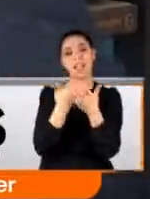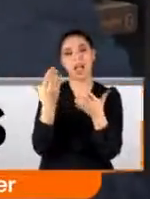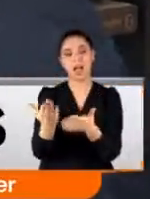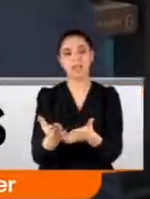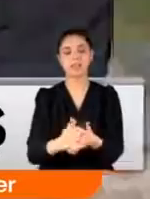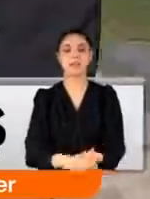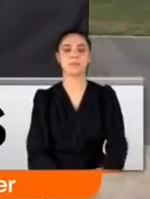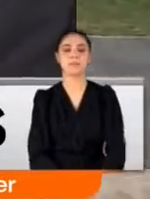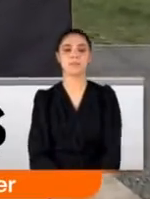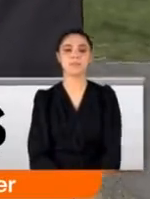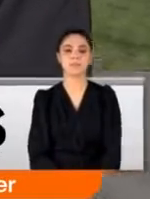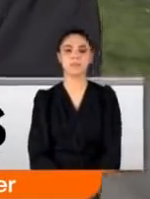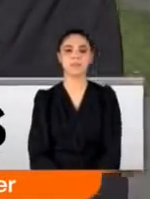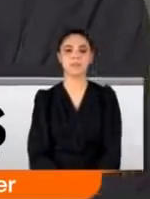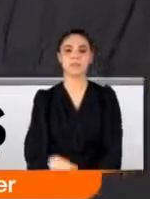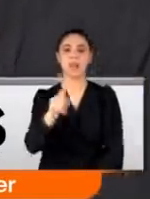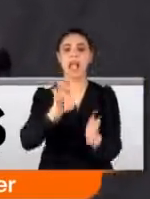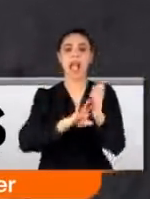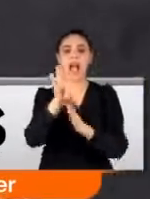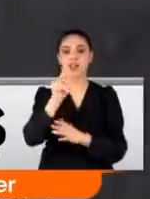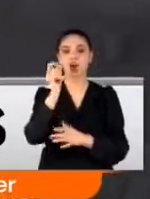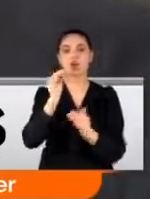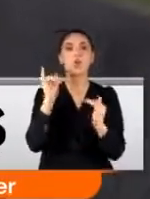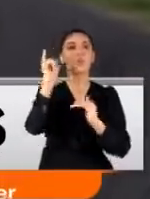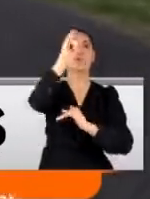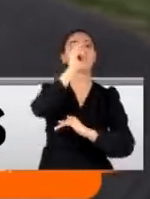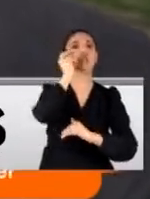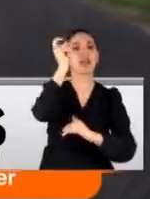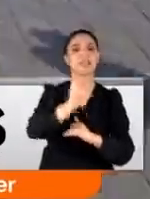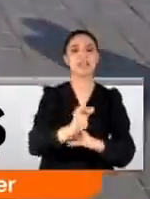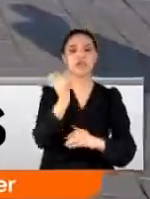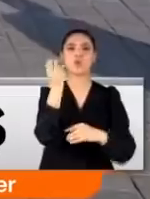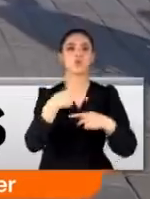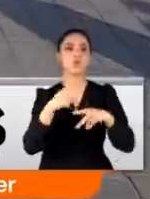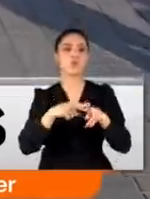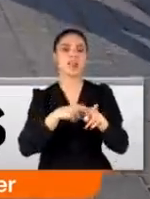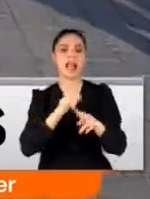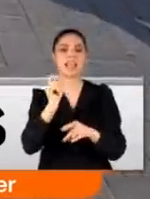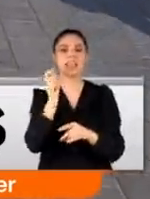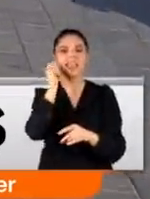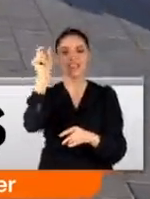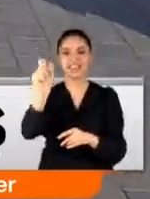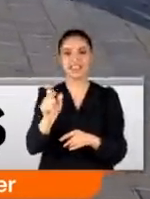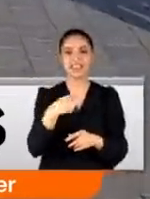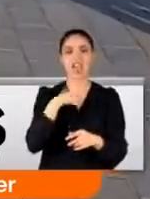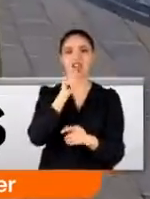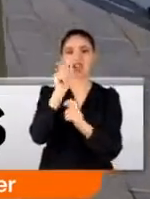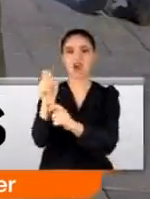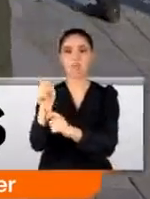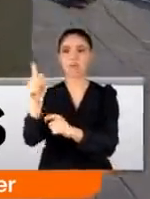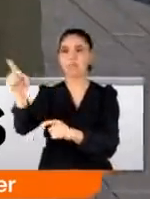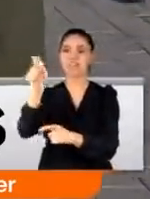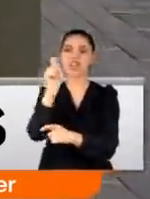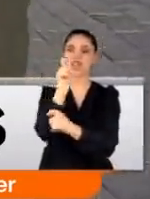hanedanın adı. Astronot uçan kişi olacaktır herhalde. Uzay kişisi. Röportaj yapıyorken bizim sorduğumuz soruyu